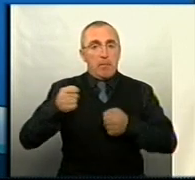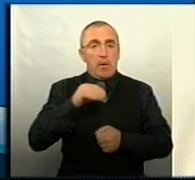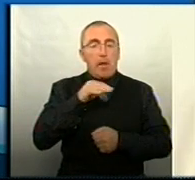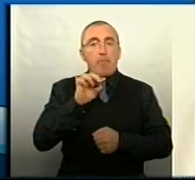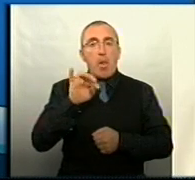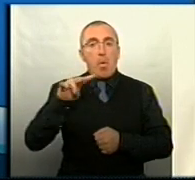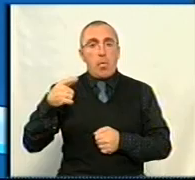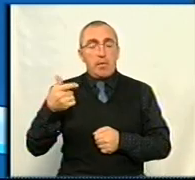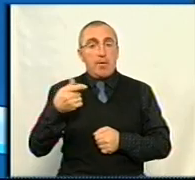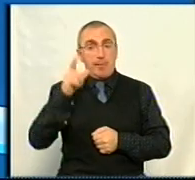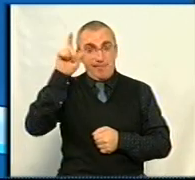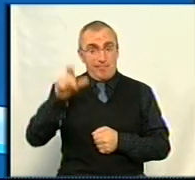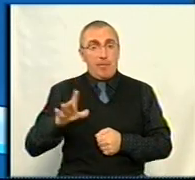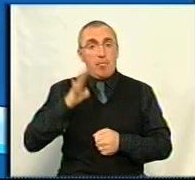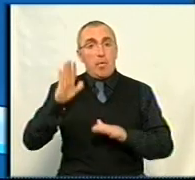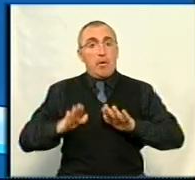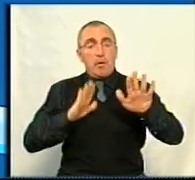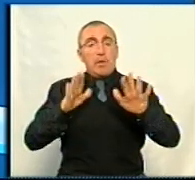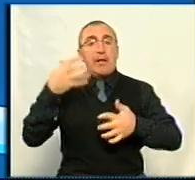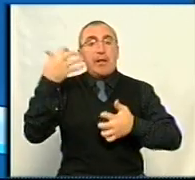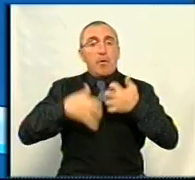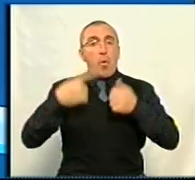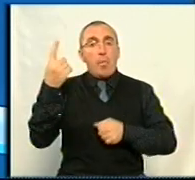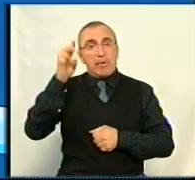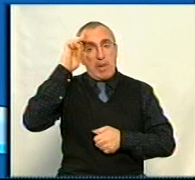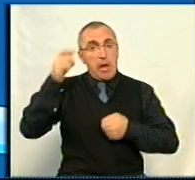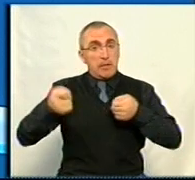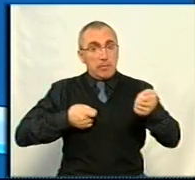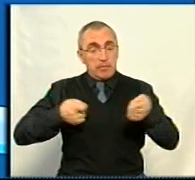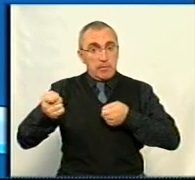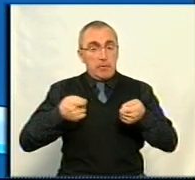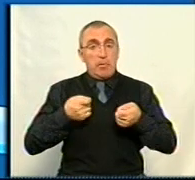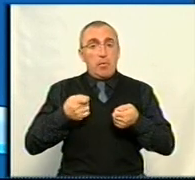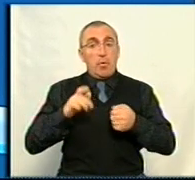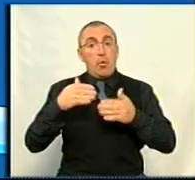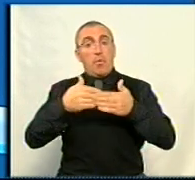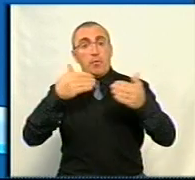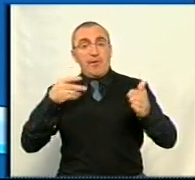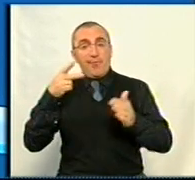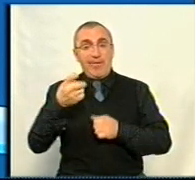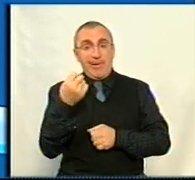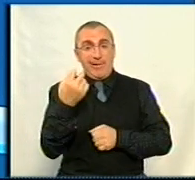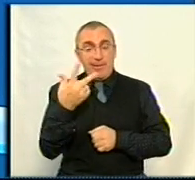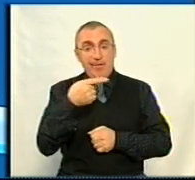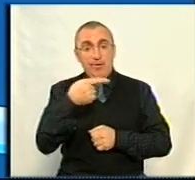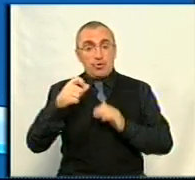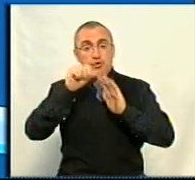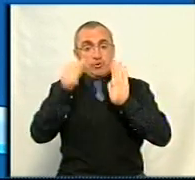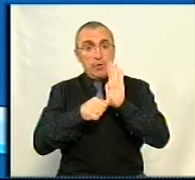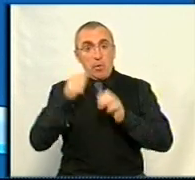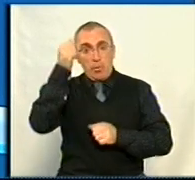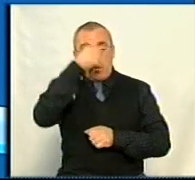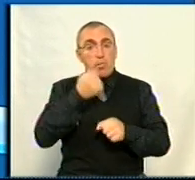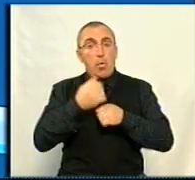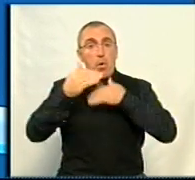Балоня. Андрій Балонь, колишній заступник голови Херсонської обласної державної адміністрації, до того з 2003 по 2016 рік